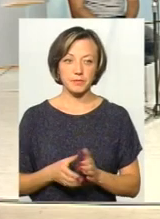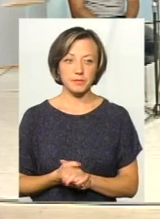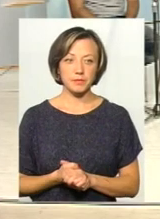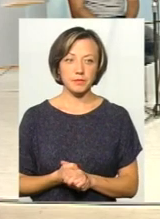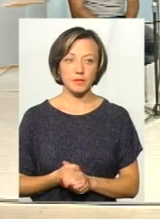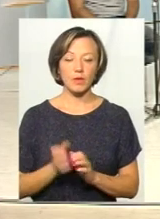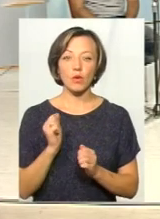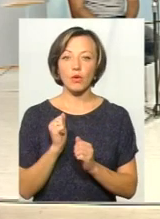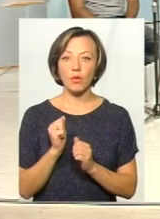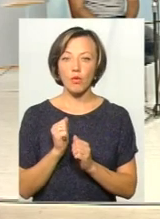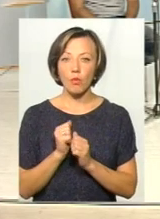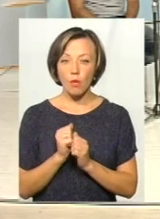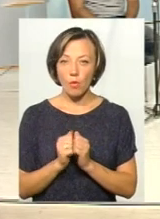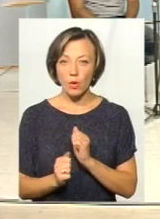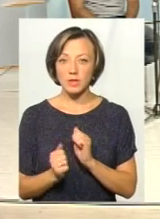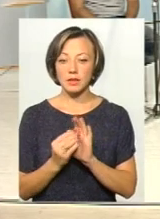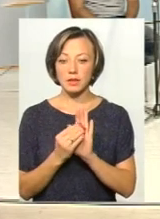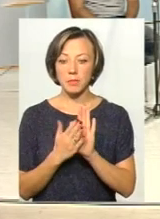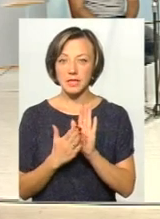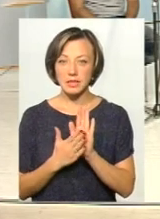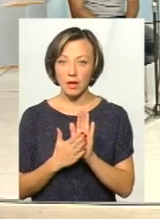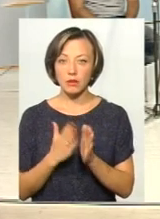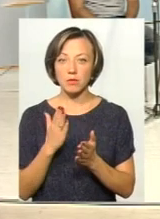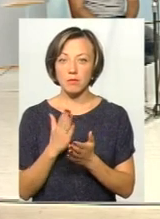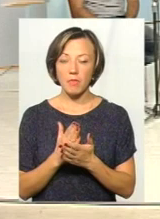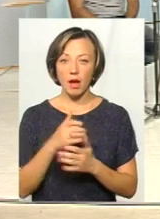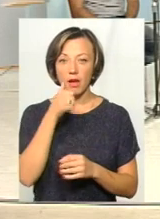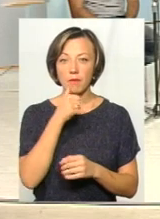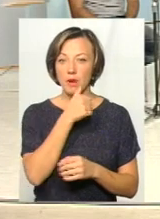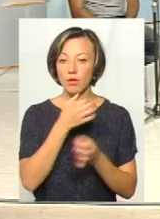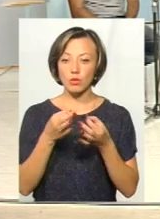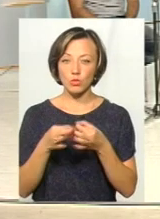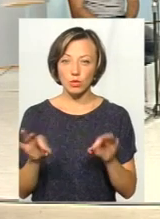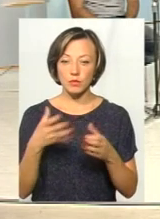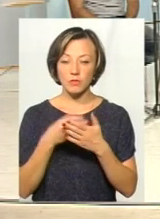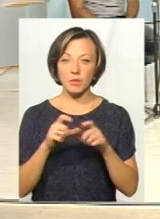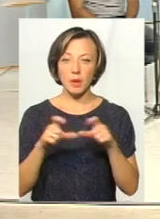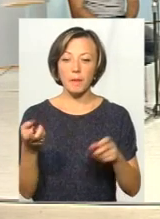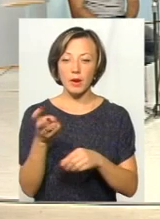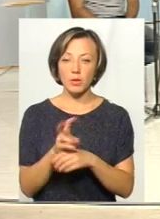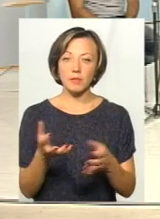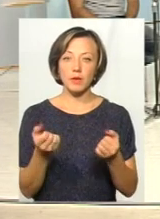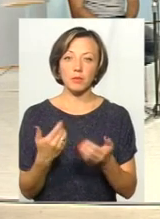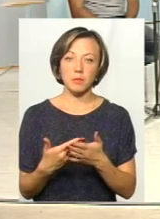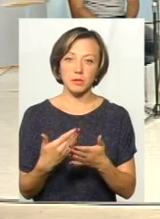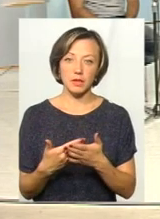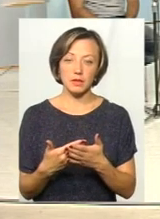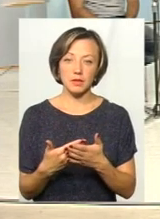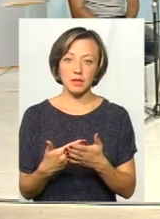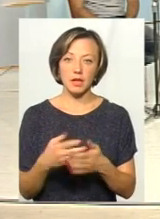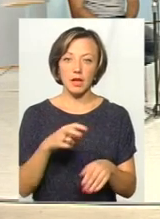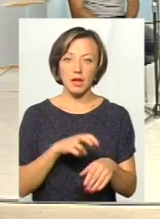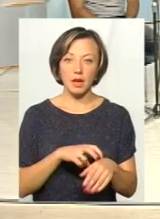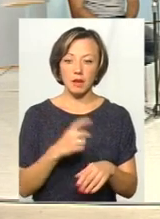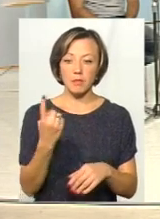Кожен реєстратор медичний має пароль доступу до своєї амбулаторії, приходить на прийом і дивиться. Наприклад, там лікар,